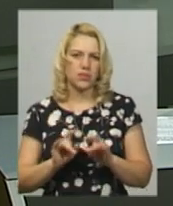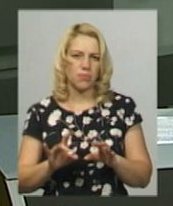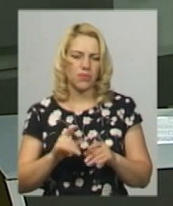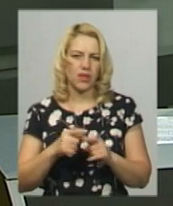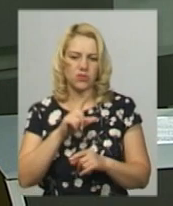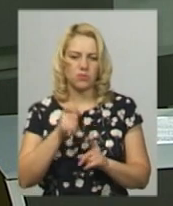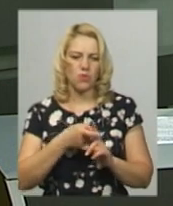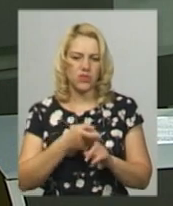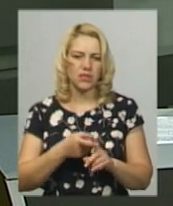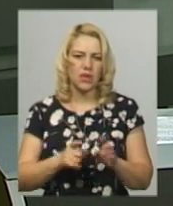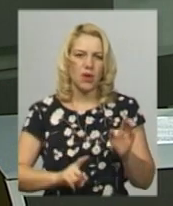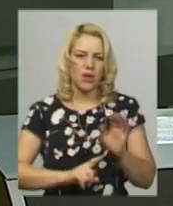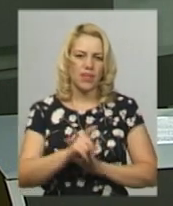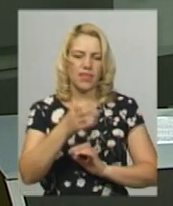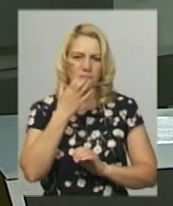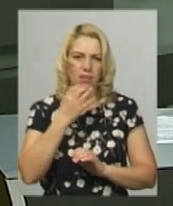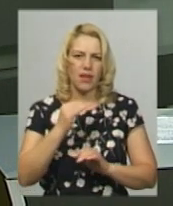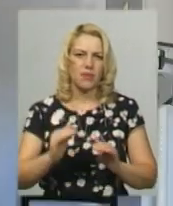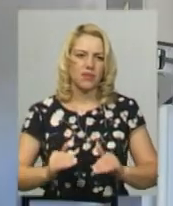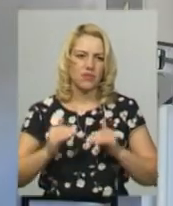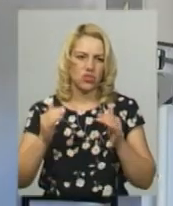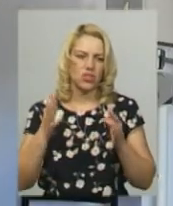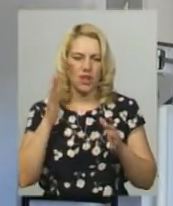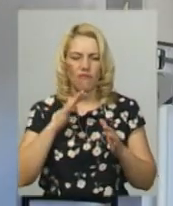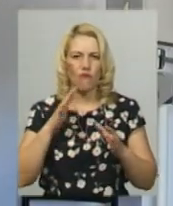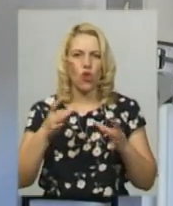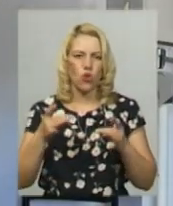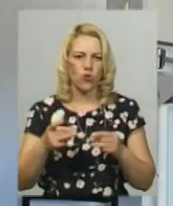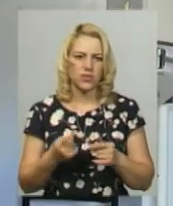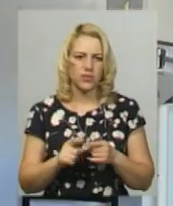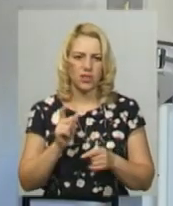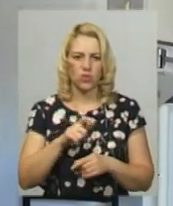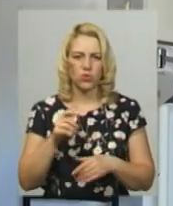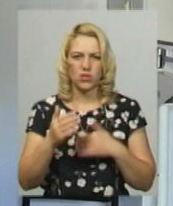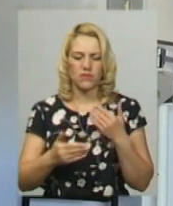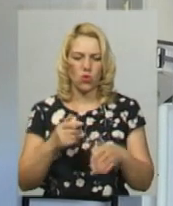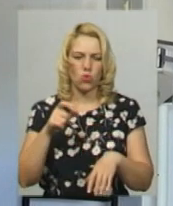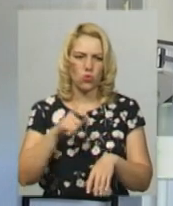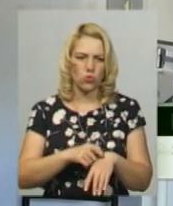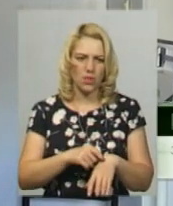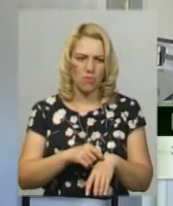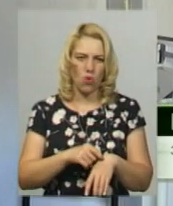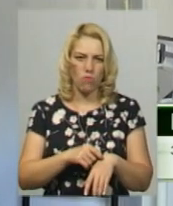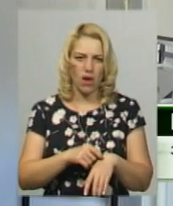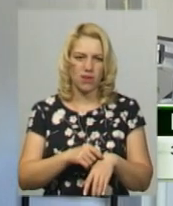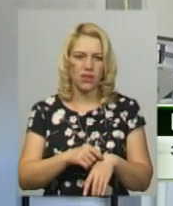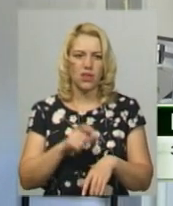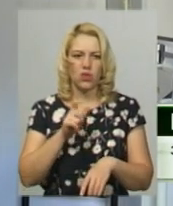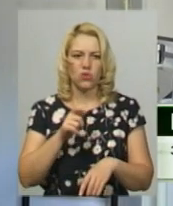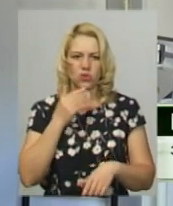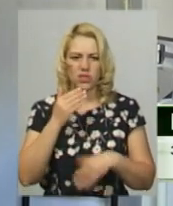з настанням тепла і підвищенням вологості. Люди звертаються з укусами комах, з